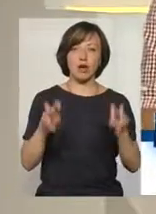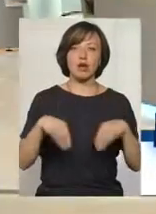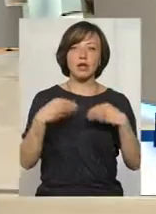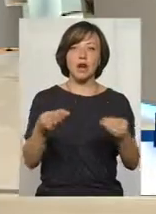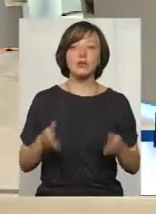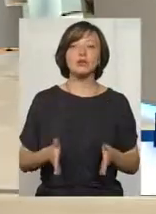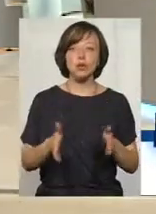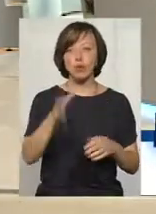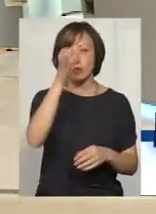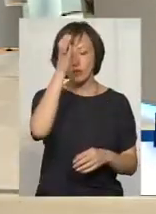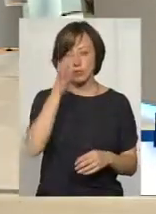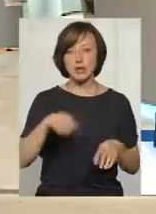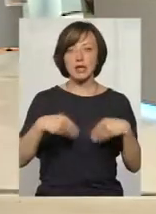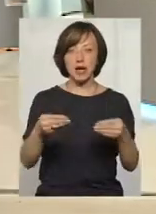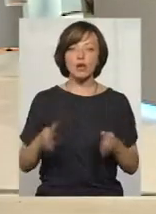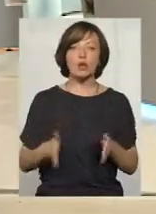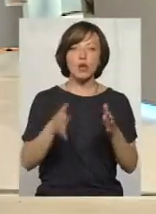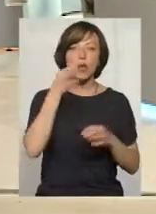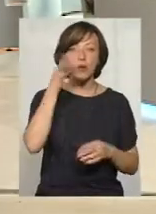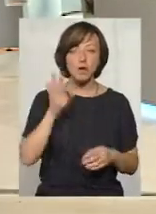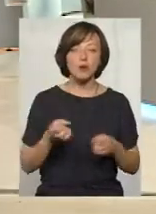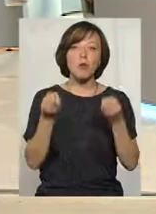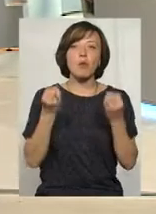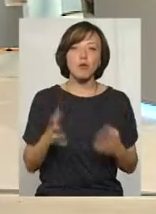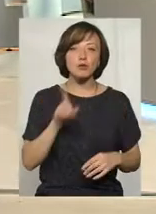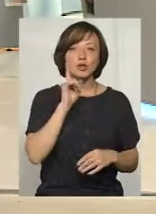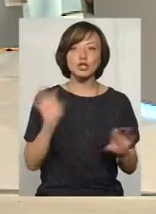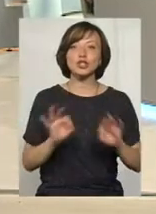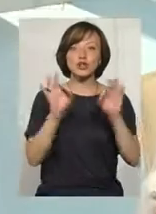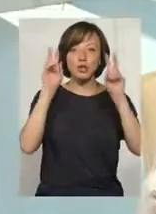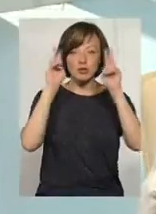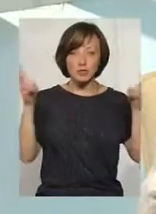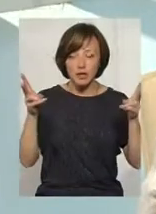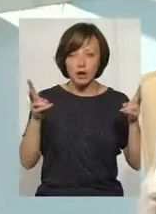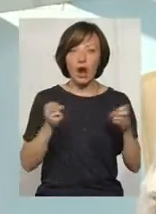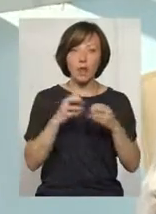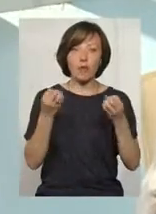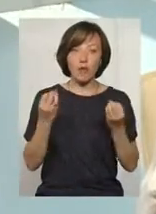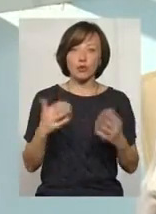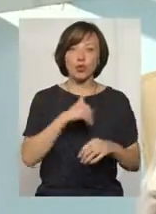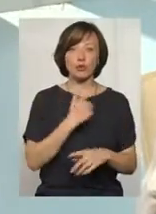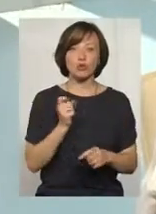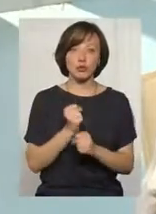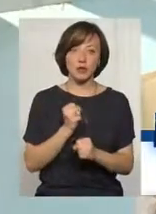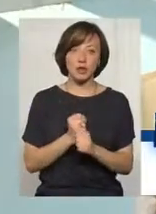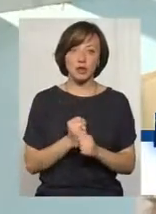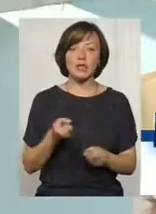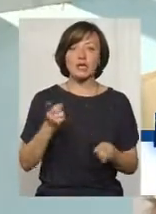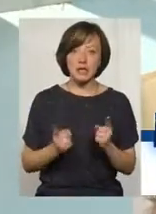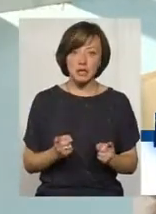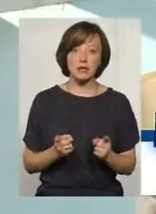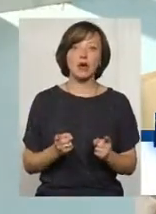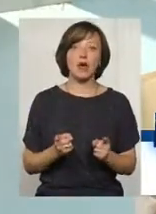розумним, дайте дорогу компетентним, просто молоді, які нічого не вміють і нічого не знають, але просто хочуть щось робити. Дійсно,